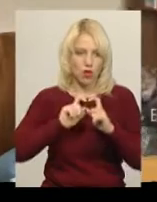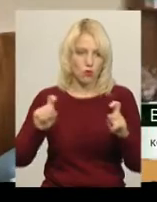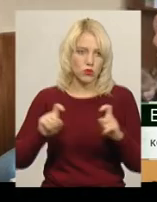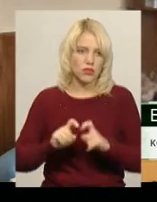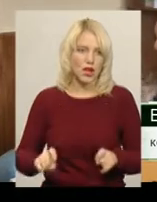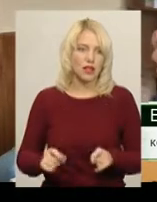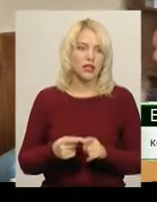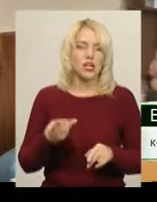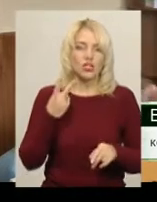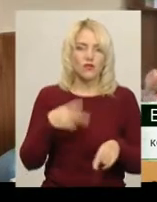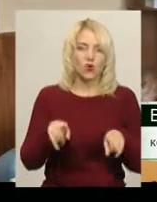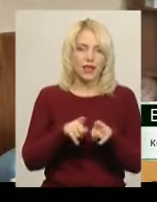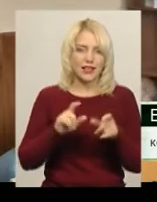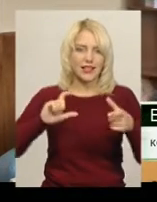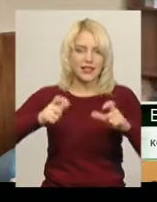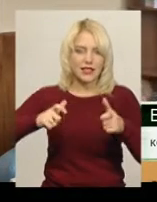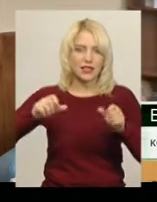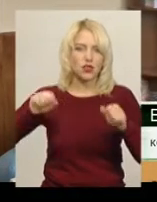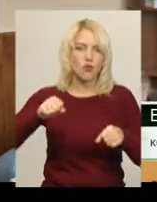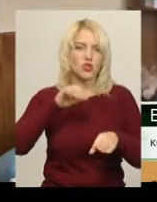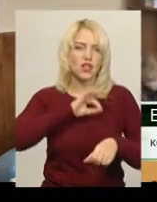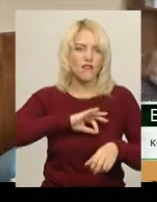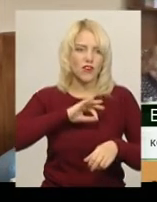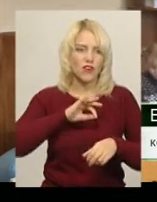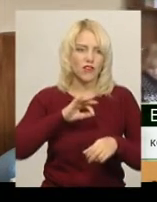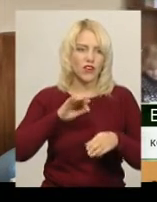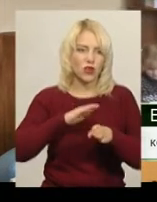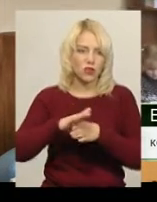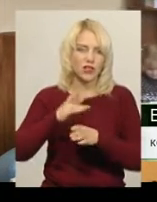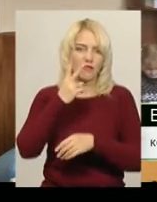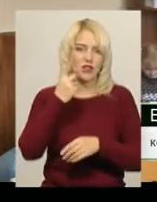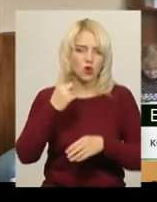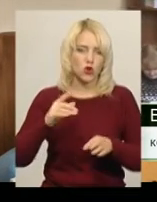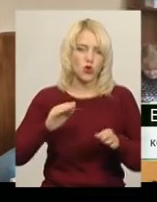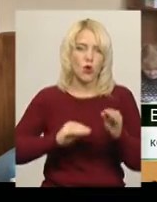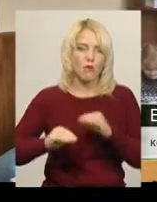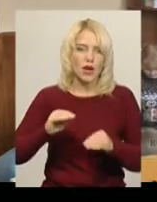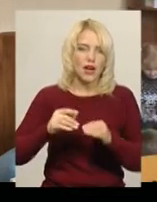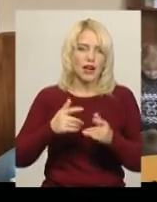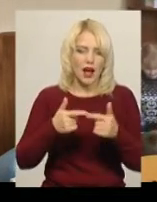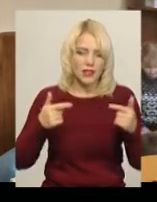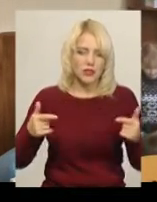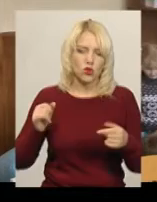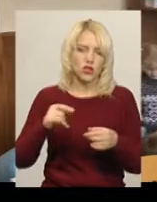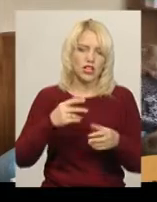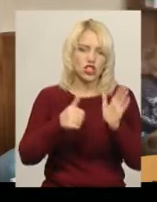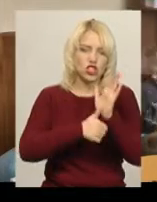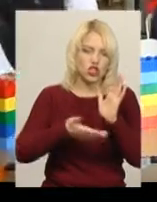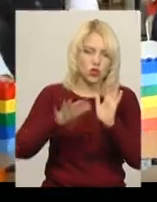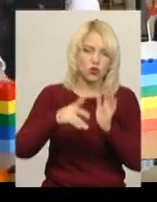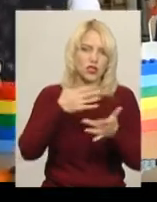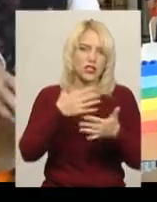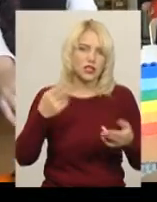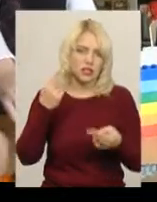З двох ось таких цеглинок можна виконати 21 операцію Цеглин у наборі 6, різняться вони яскравими кольорами